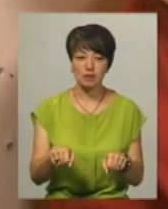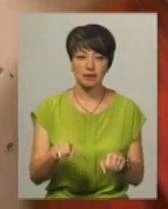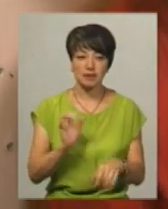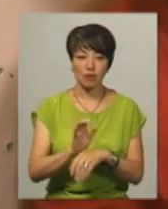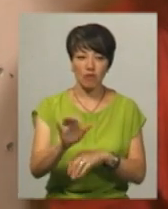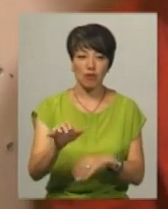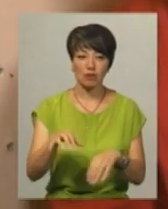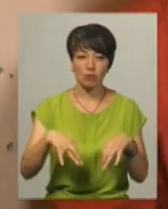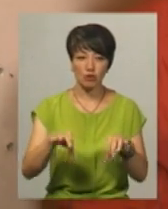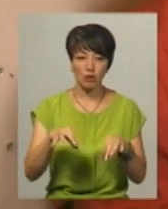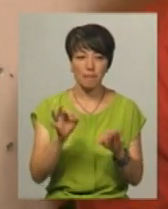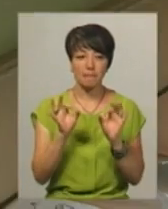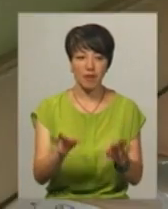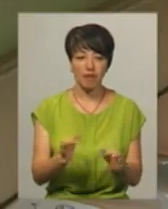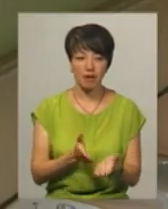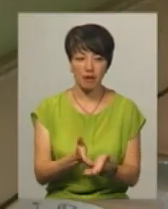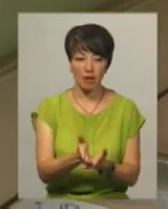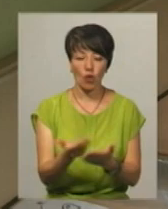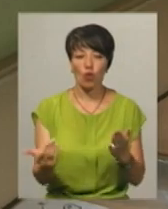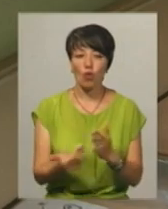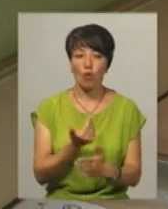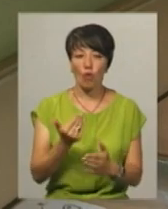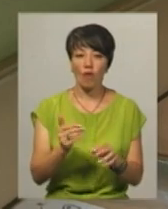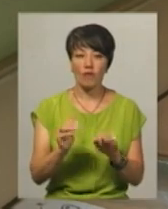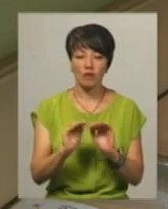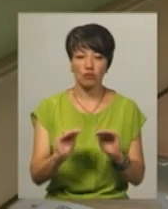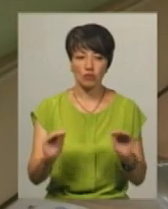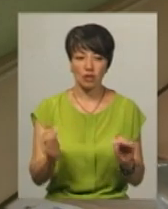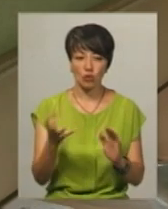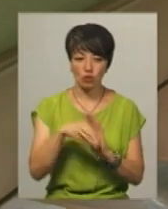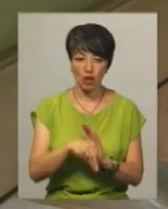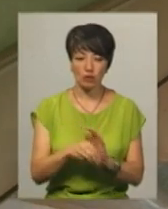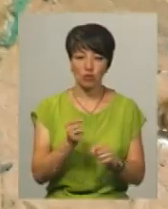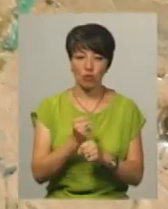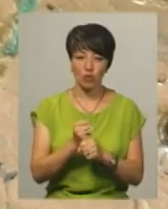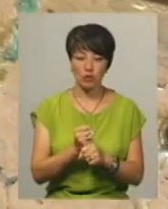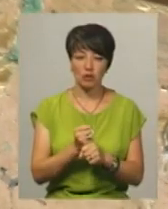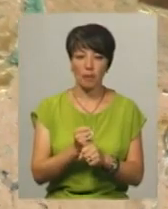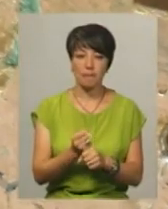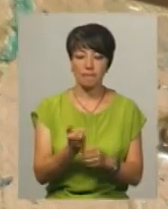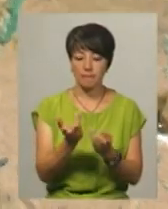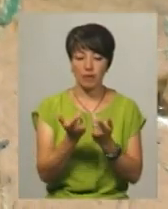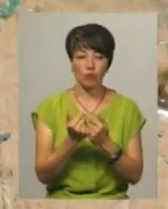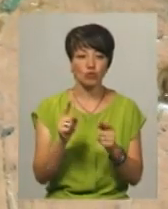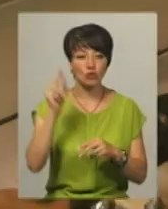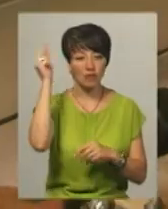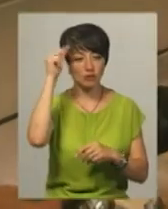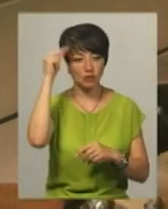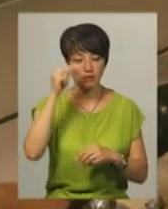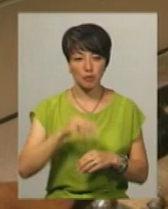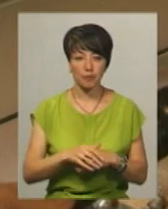машинку на правильний лад. Новачки технічних гуртків теж долучаються до роботи. Олексій Польовий перераховує, чого навчився.